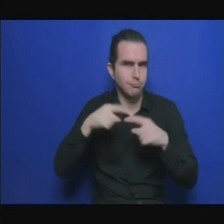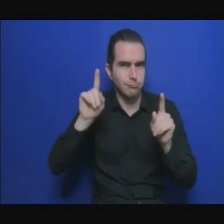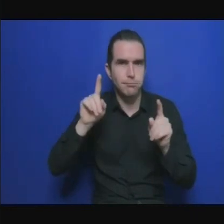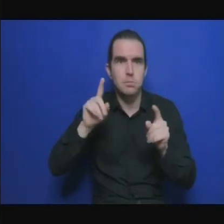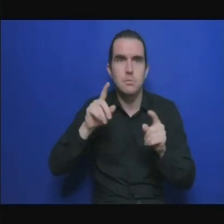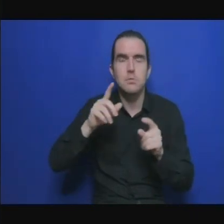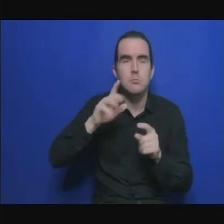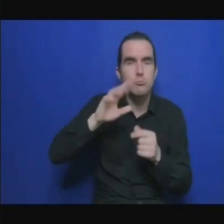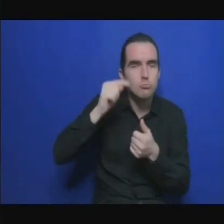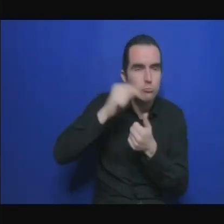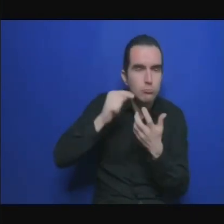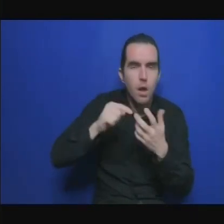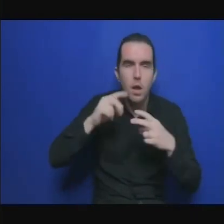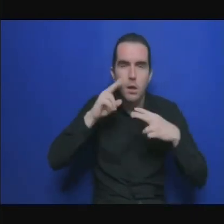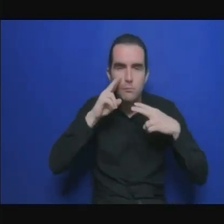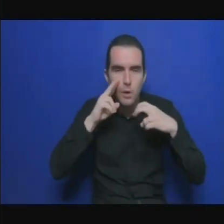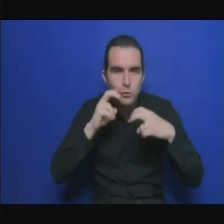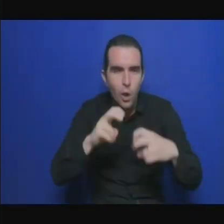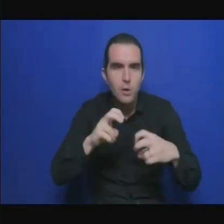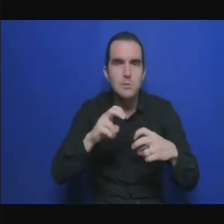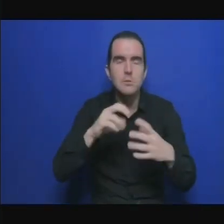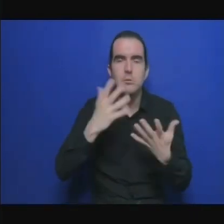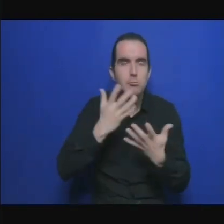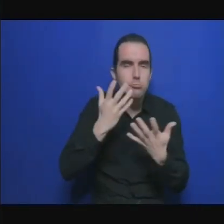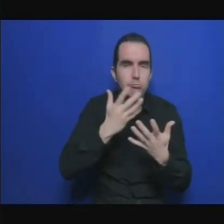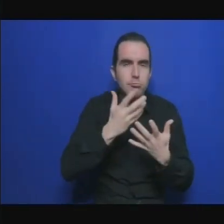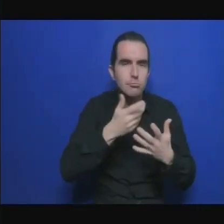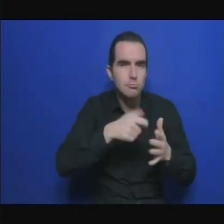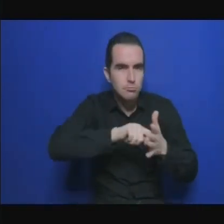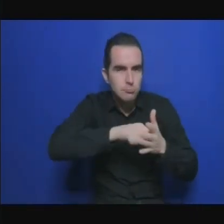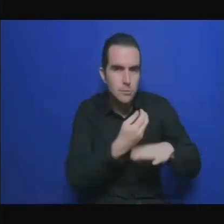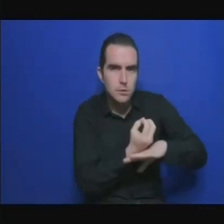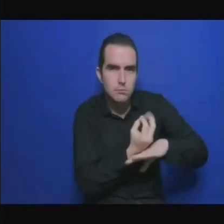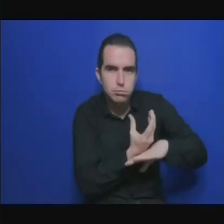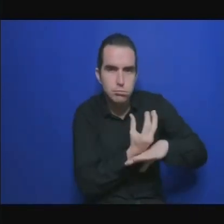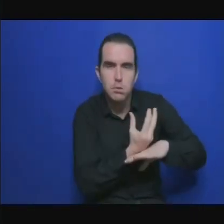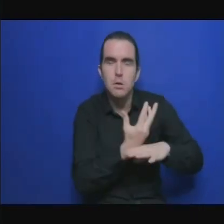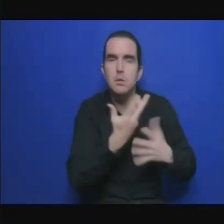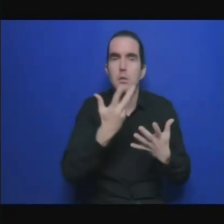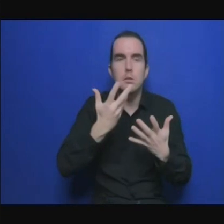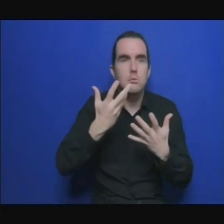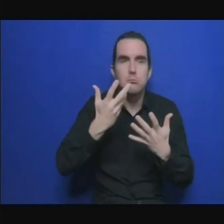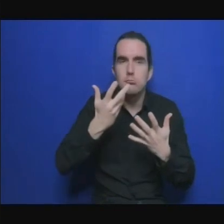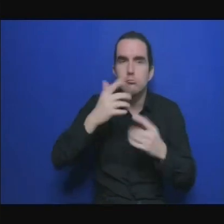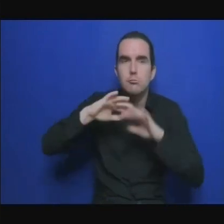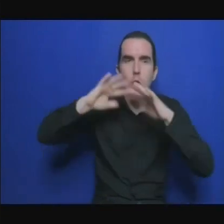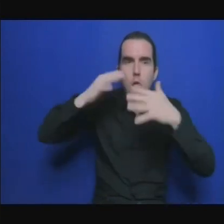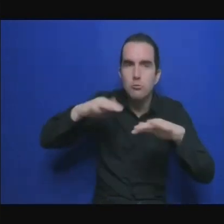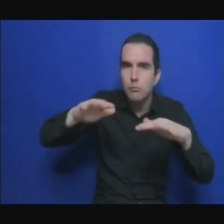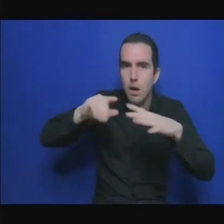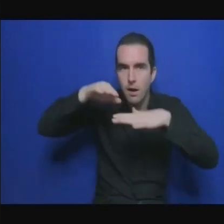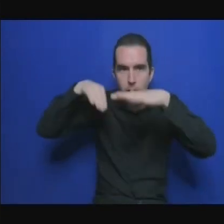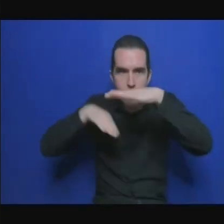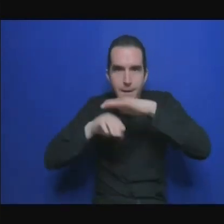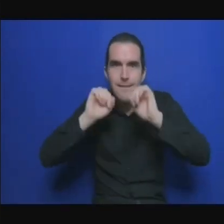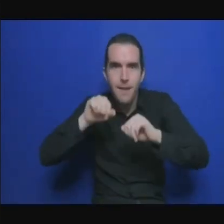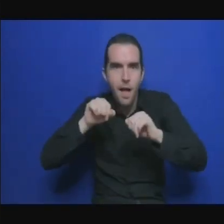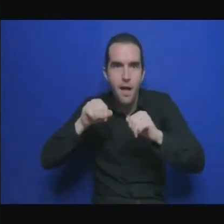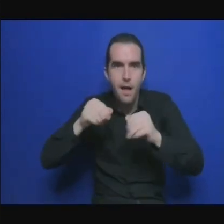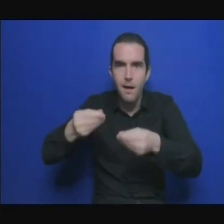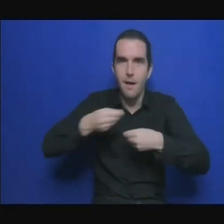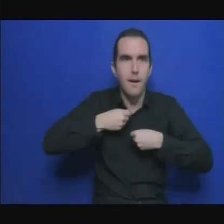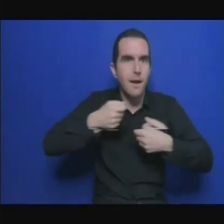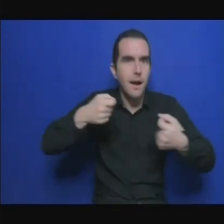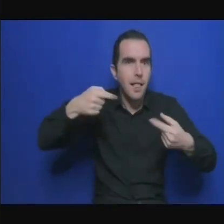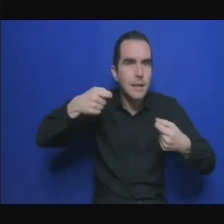l'Afrique a une carte à jouer dans ce domaine des hydrogènes verts mais pour ça il faut un investissement stratégique dans la recherche et le